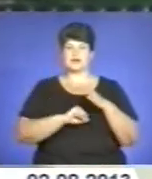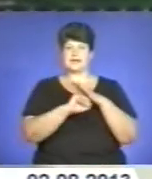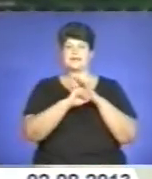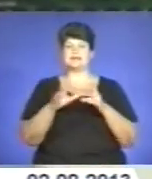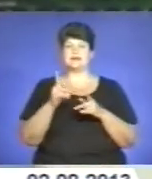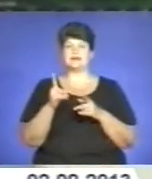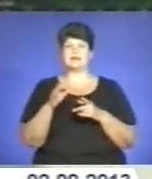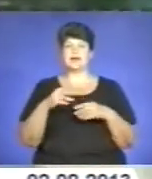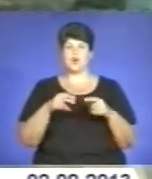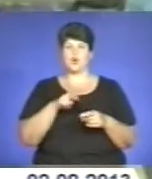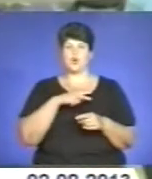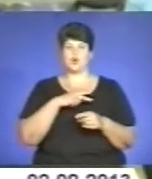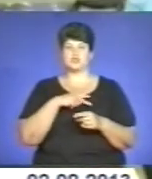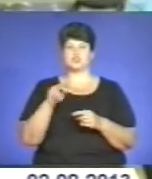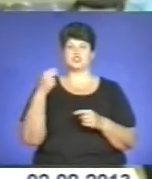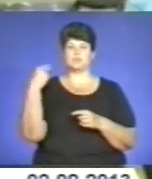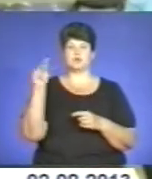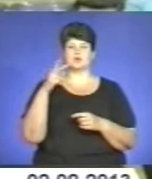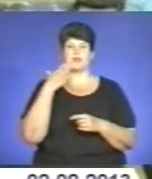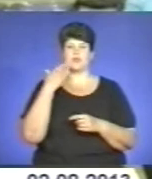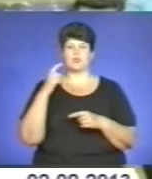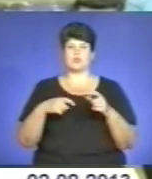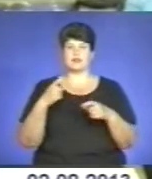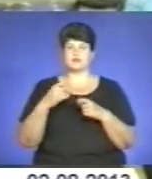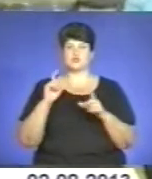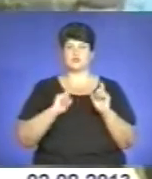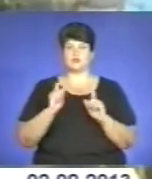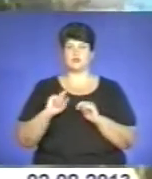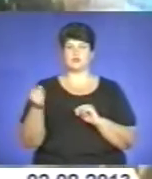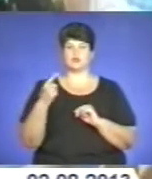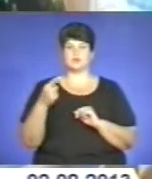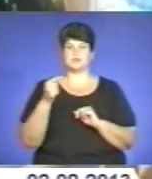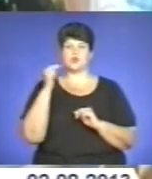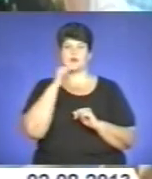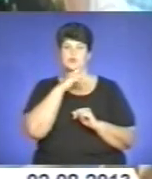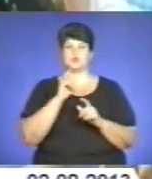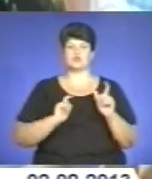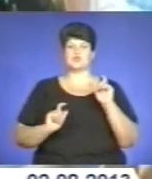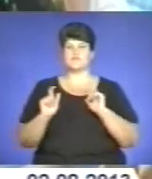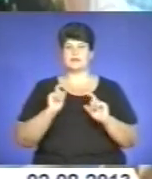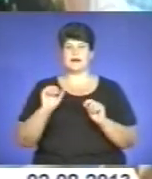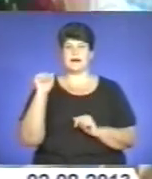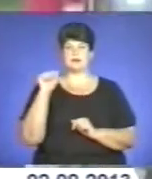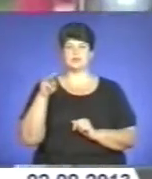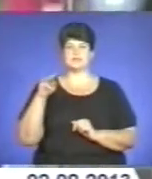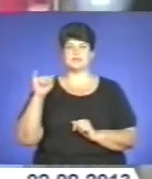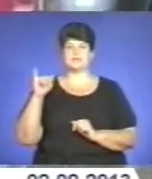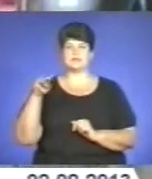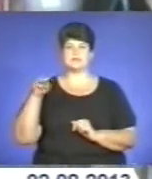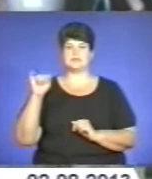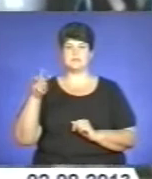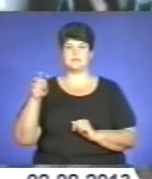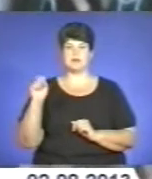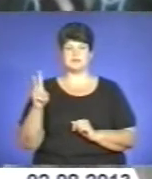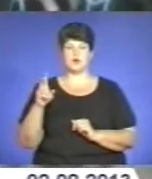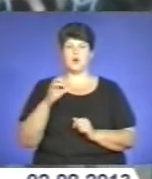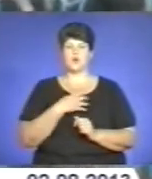-го ступеня нагороджено чемпіонку з легкої атлетики студентку Тернопільського національно-економічного університету Анну Тіті Мець. Ордену